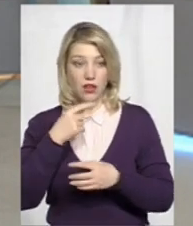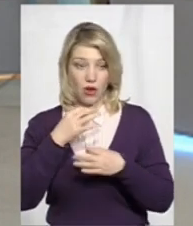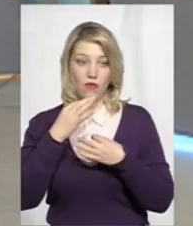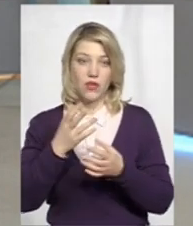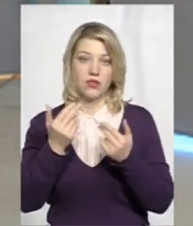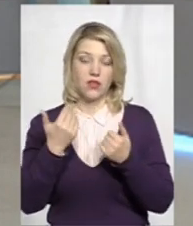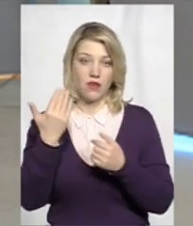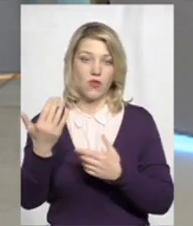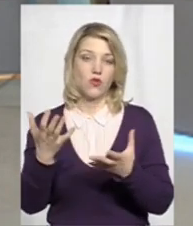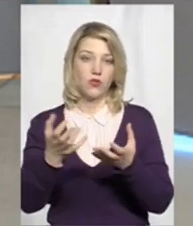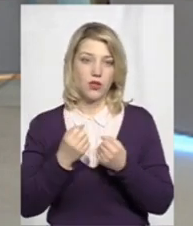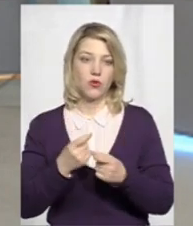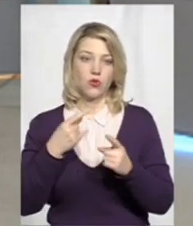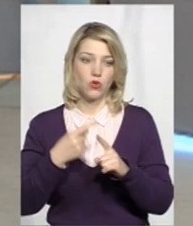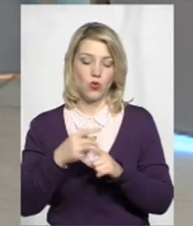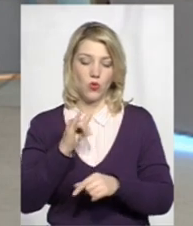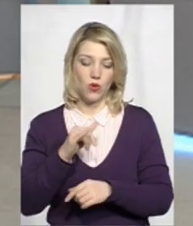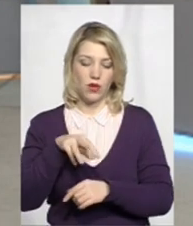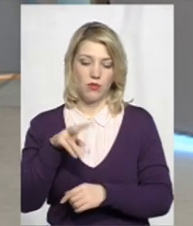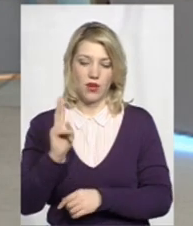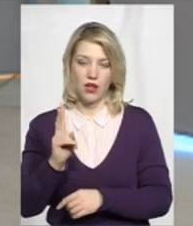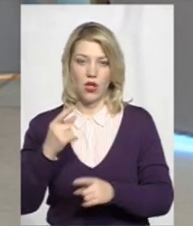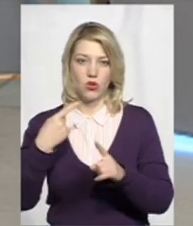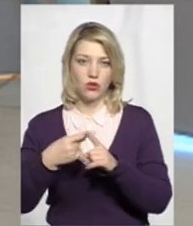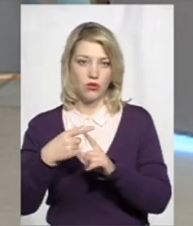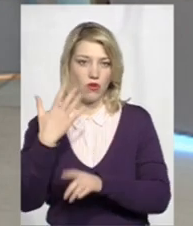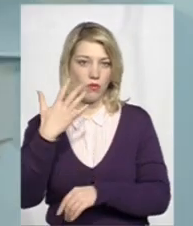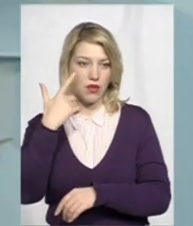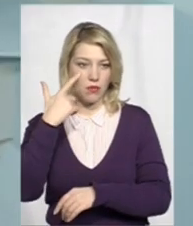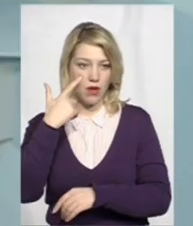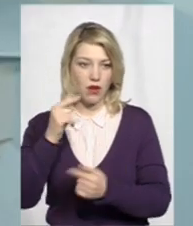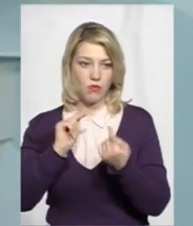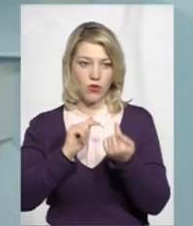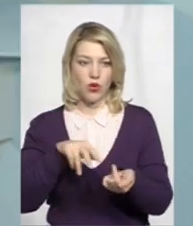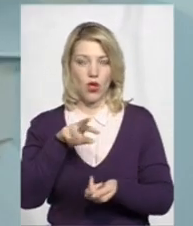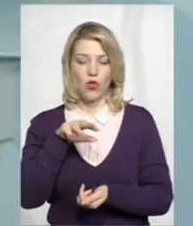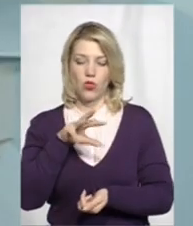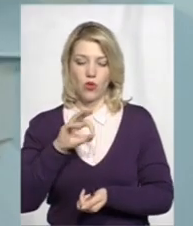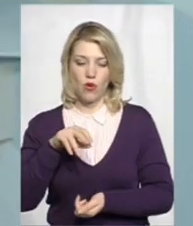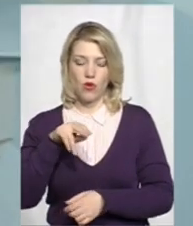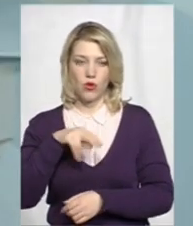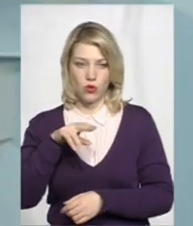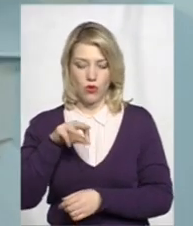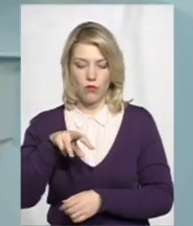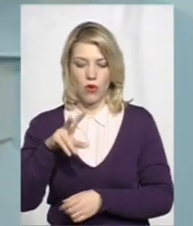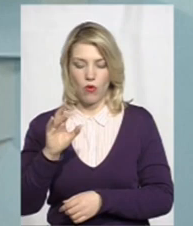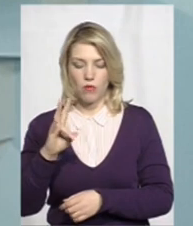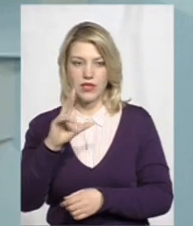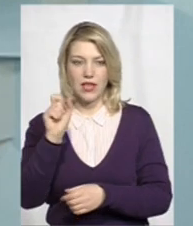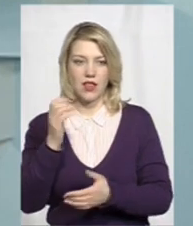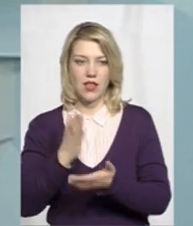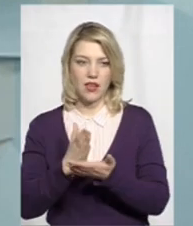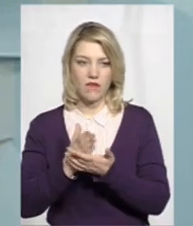вони отримали додаткову УМК за річчя 5 балів проти домкому за наявну матеріальну